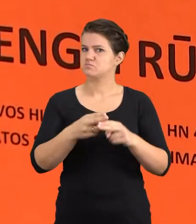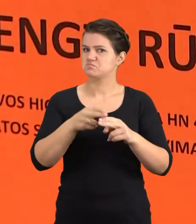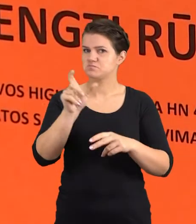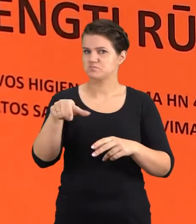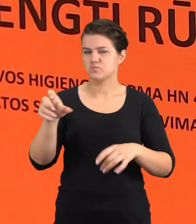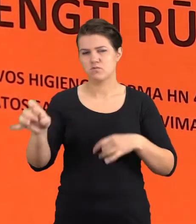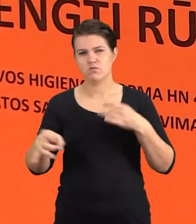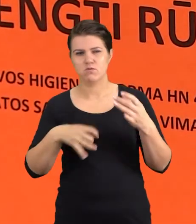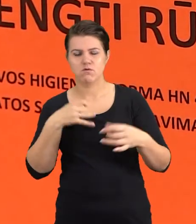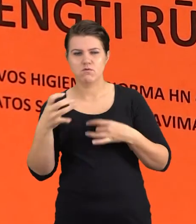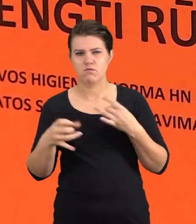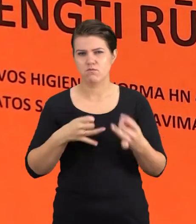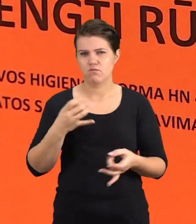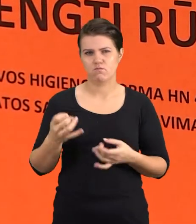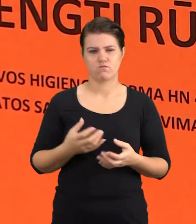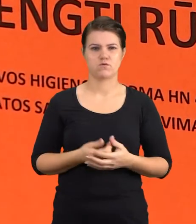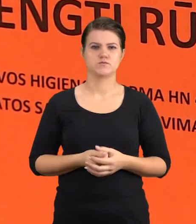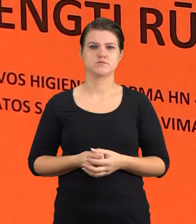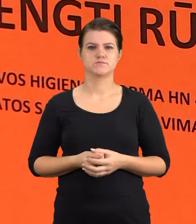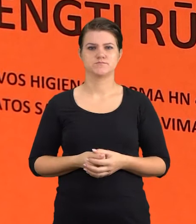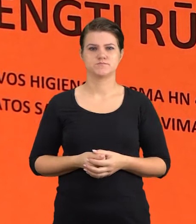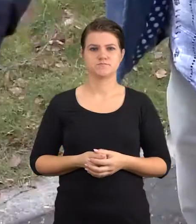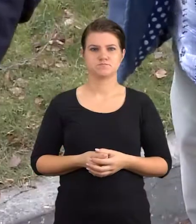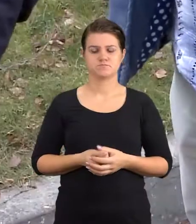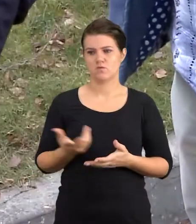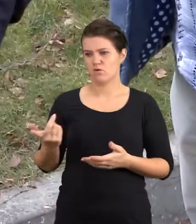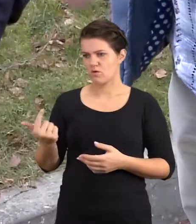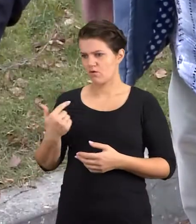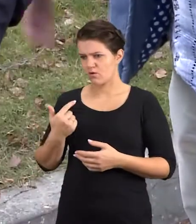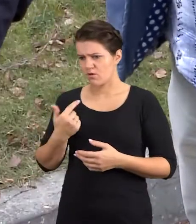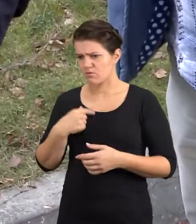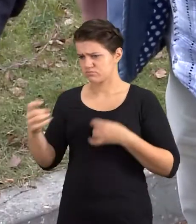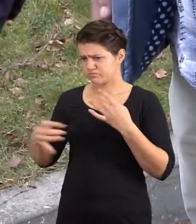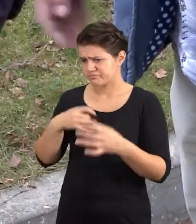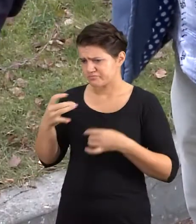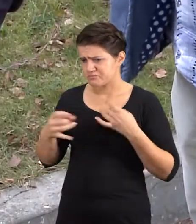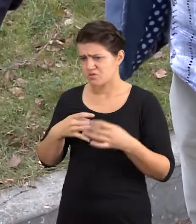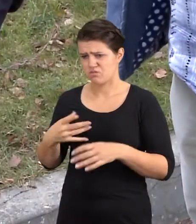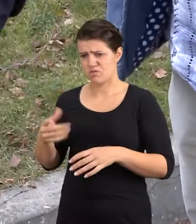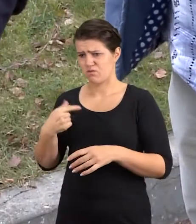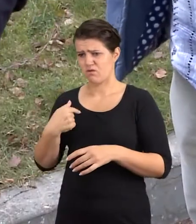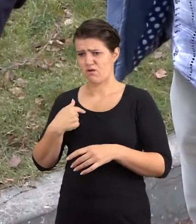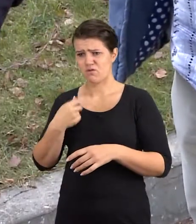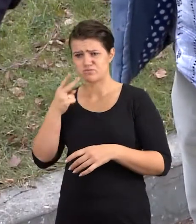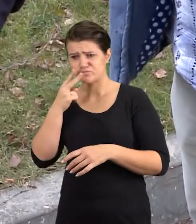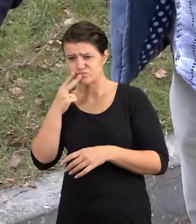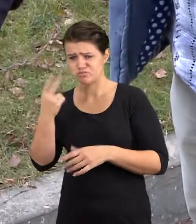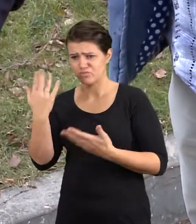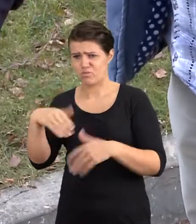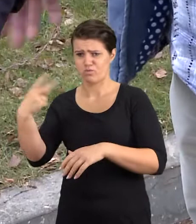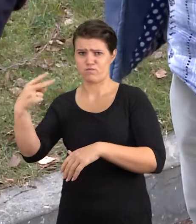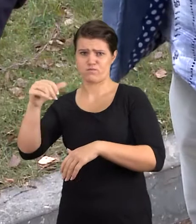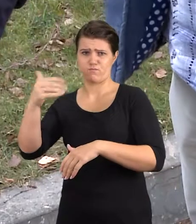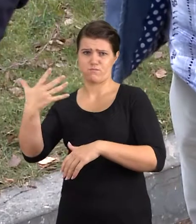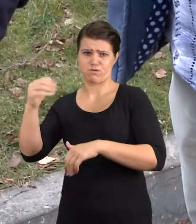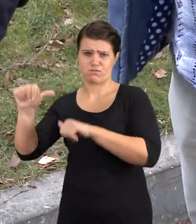nerimo skundžiasi, kad vien nuo tokios žinios pablogėjo sveikata. Aš norbos pasidarau, dar daugiau norbos. Aš rūkau vis 25 metų,